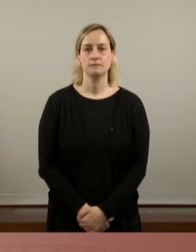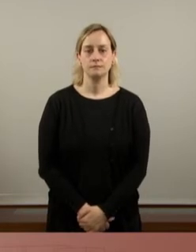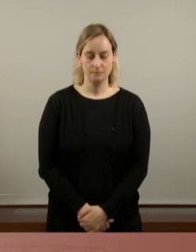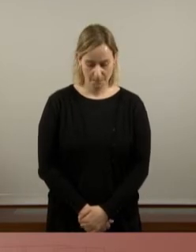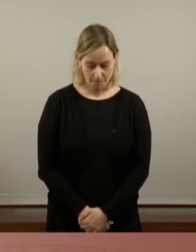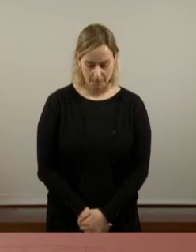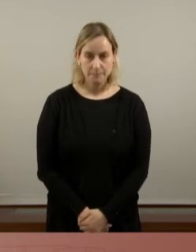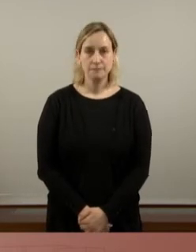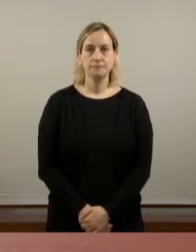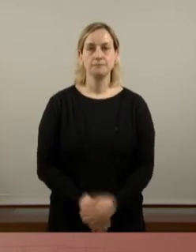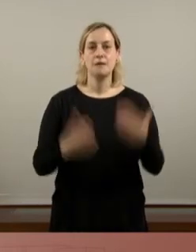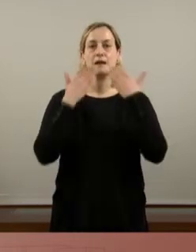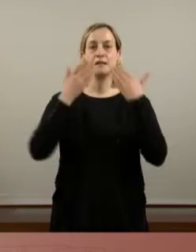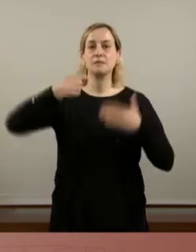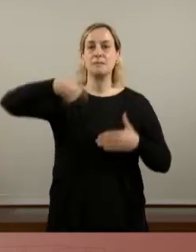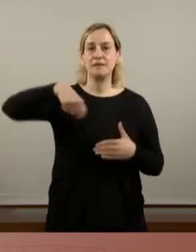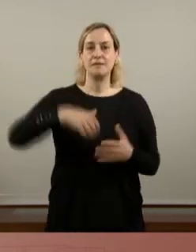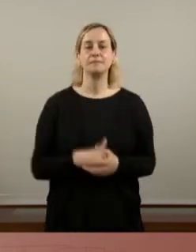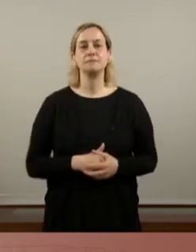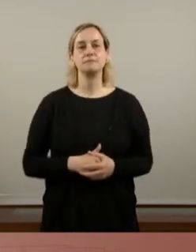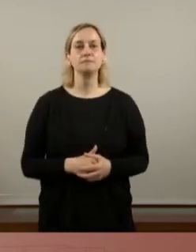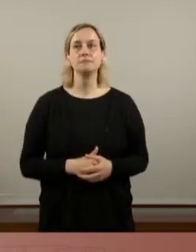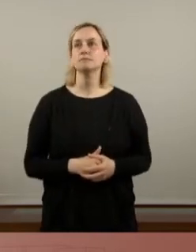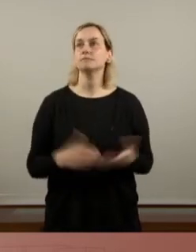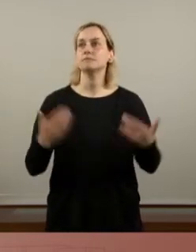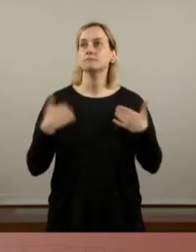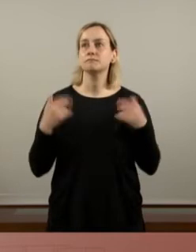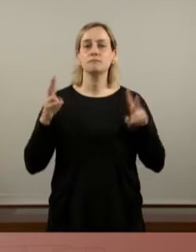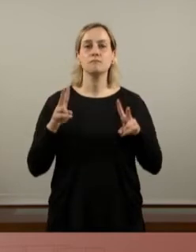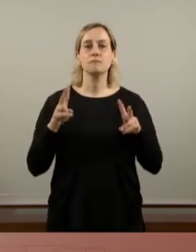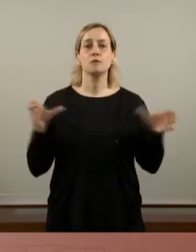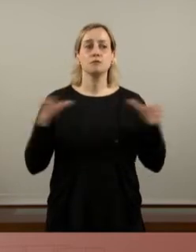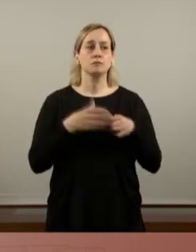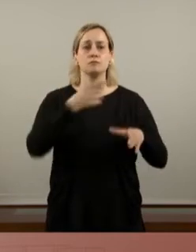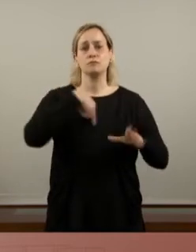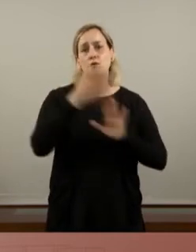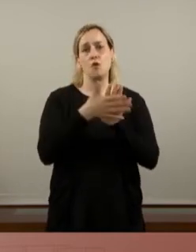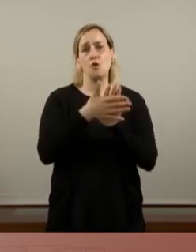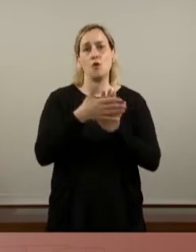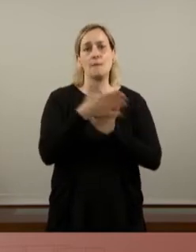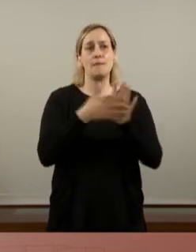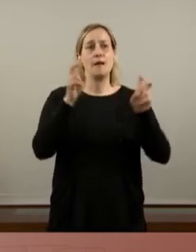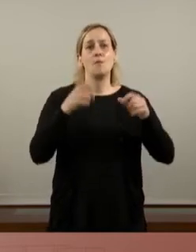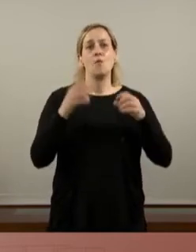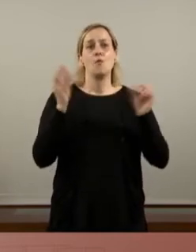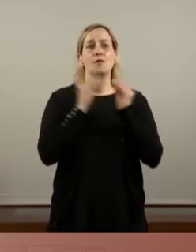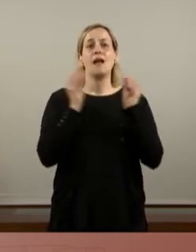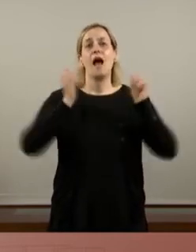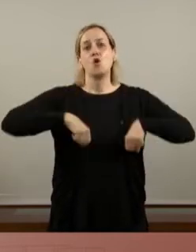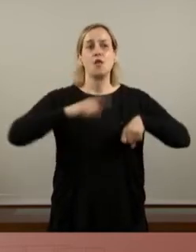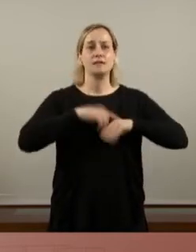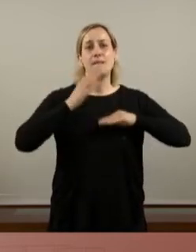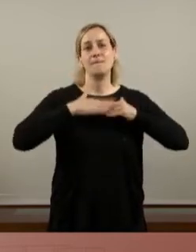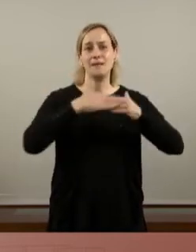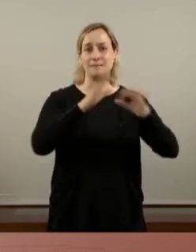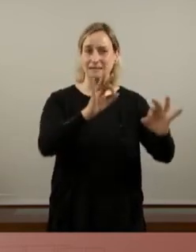Gràcies, presidenta. Avui, des de la CUP Un Neu Cicle per Guanyar, no venim a parlar d'un acord de mínims, d'un acord que